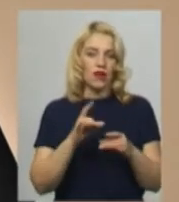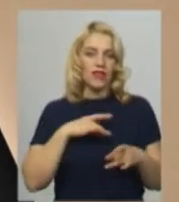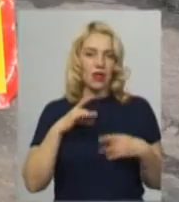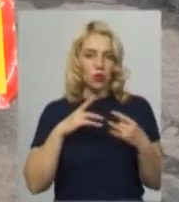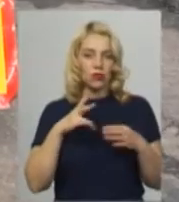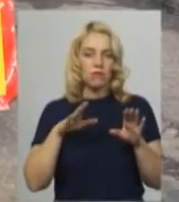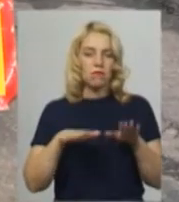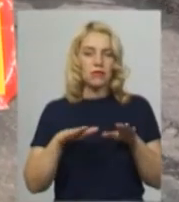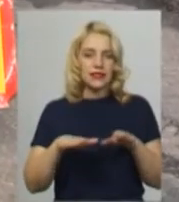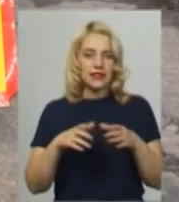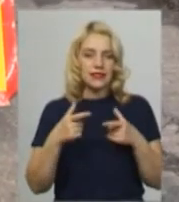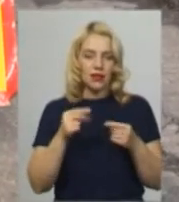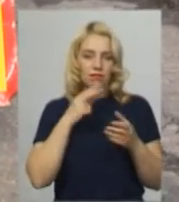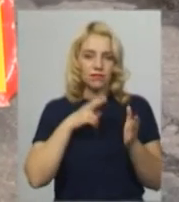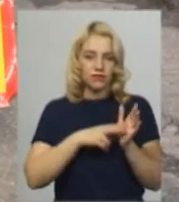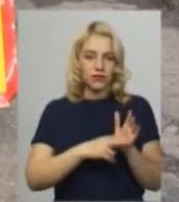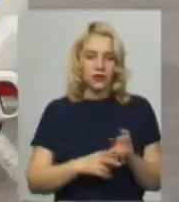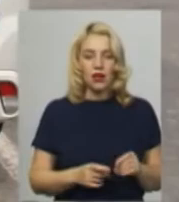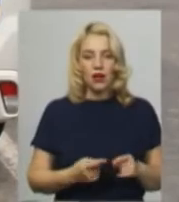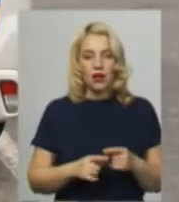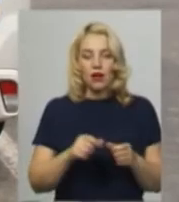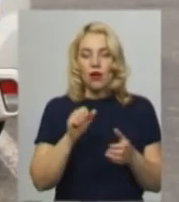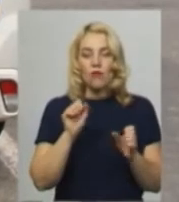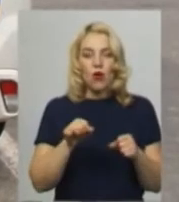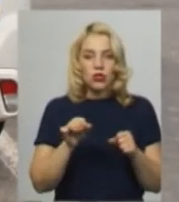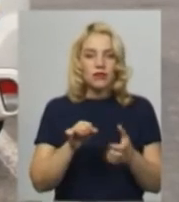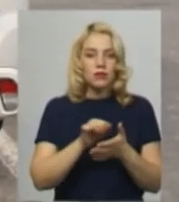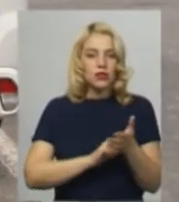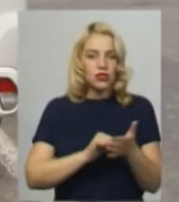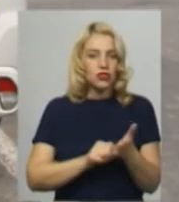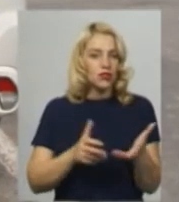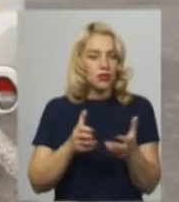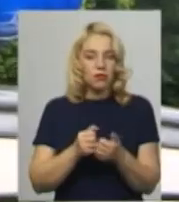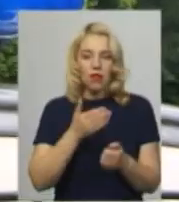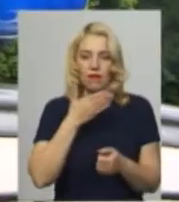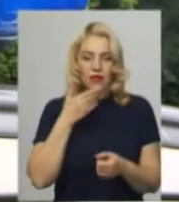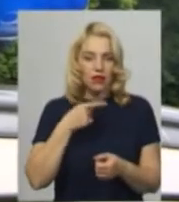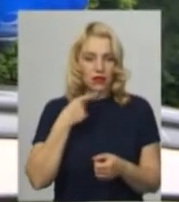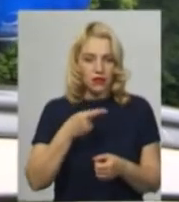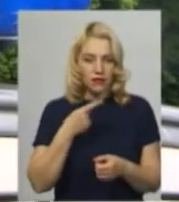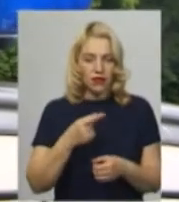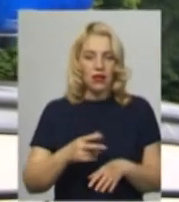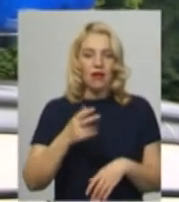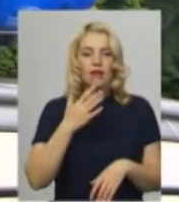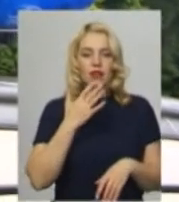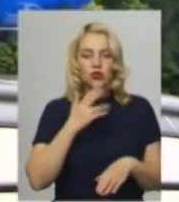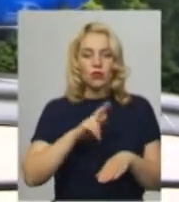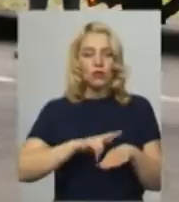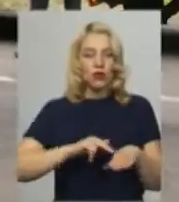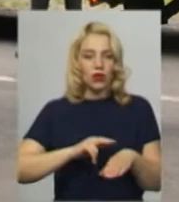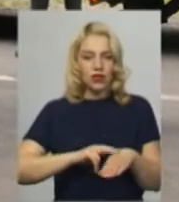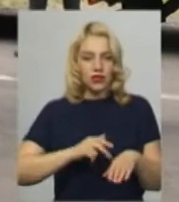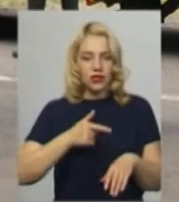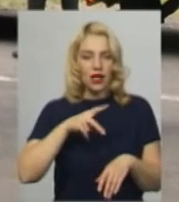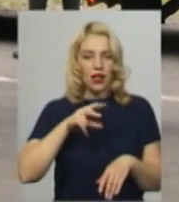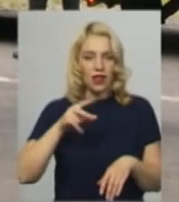за місцем проживанням. В обласній поліції можливих причин ДТП не називають. За словами начальниці сектору комунікацій Нацполіції у Хмельницькій області Інни